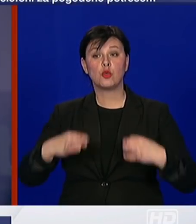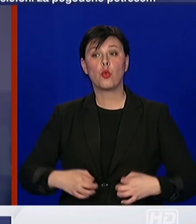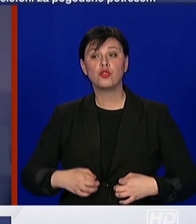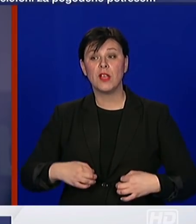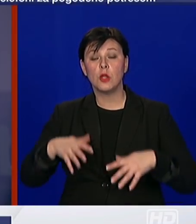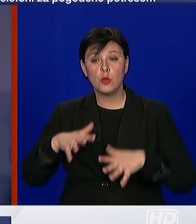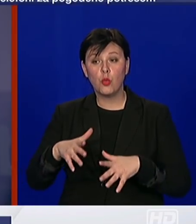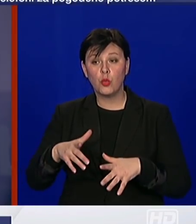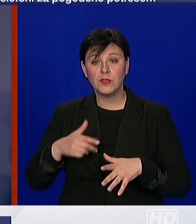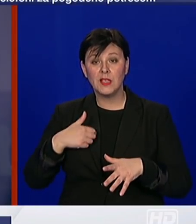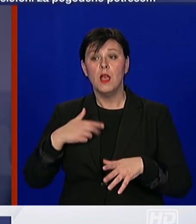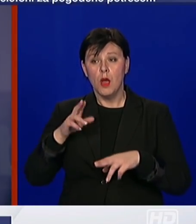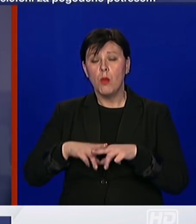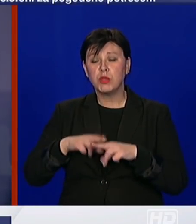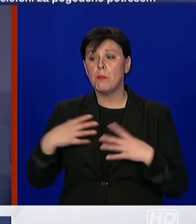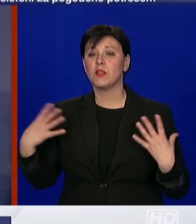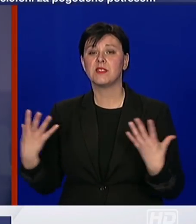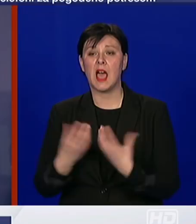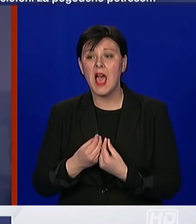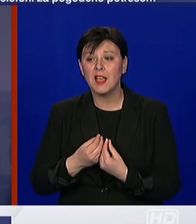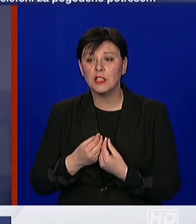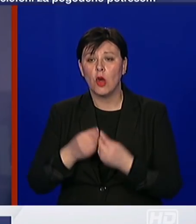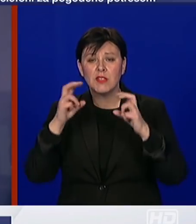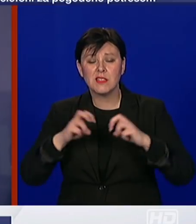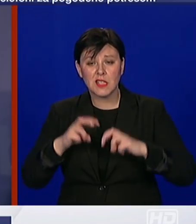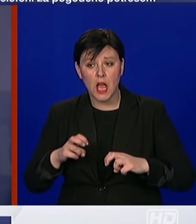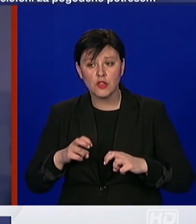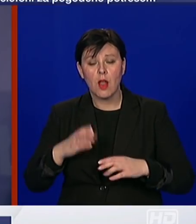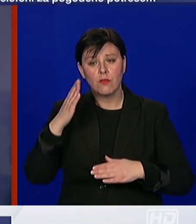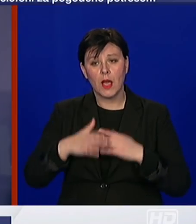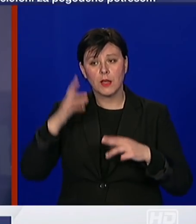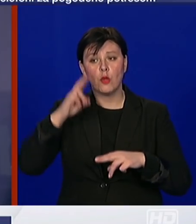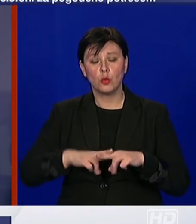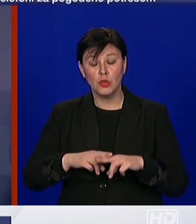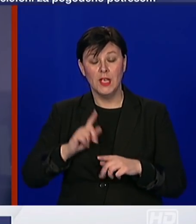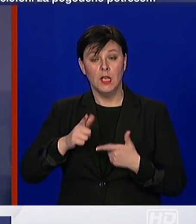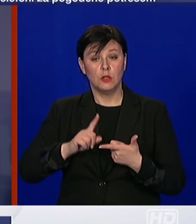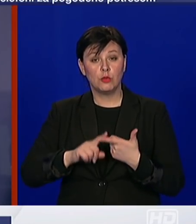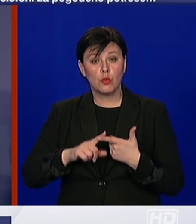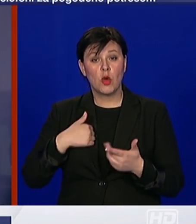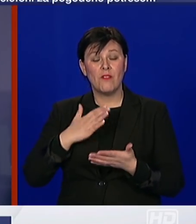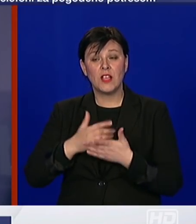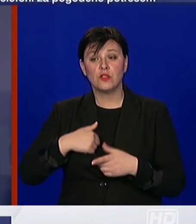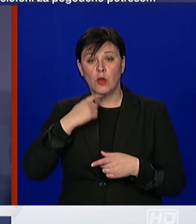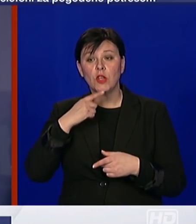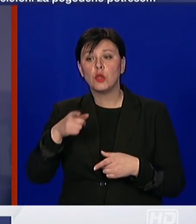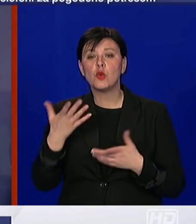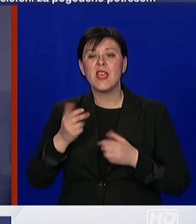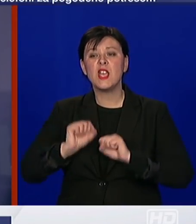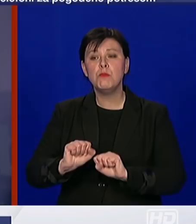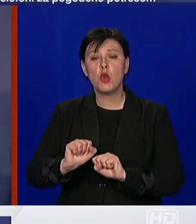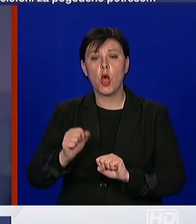to ispitivanje završiti i donijeti zaključak o tome. A drugo je ovo o čemu sam ja govorio, to su takozvani imunološki testovi koji